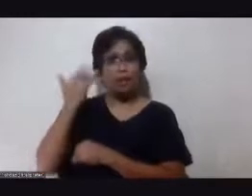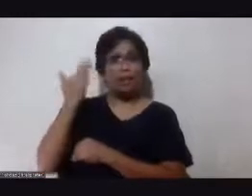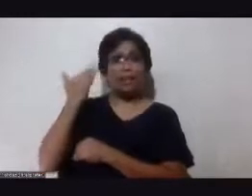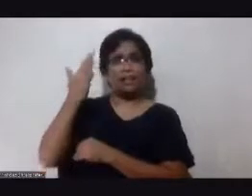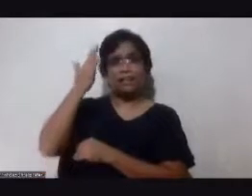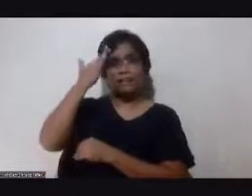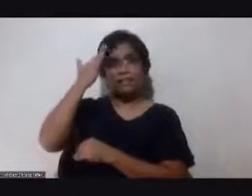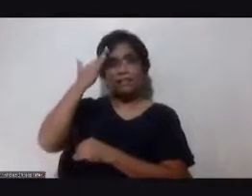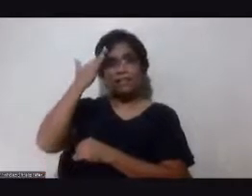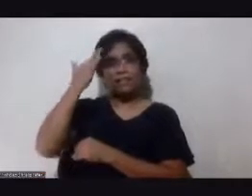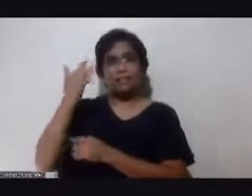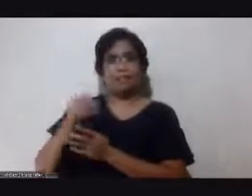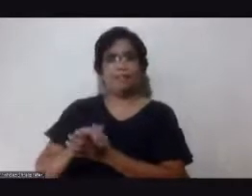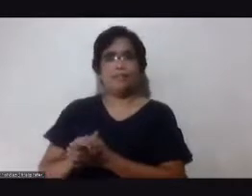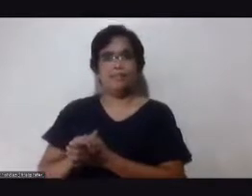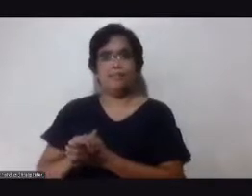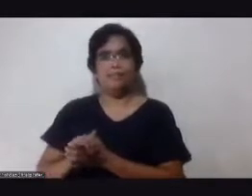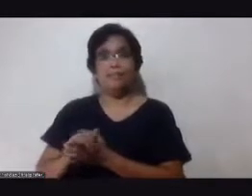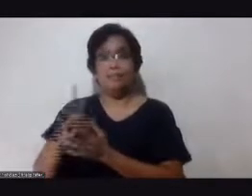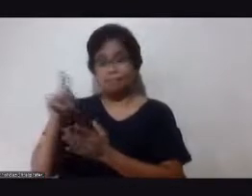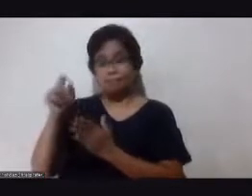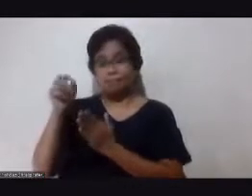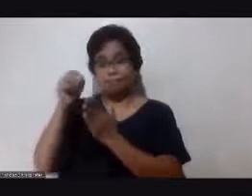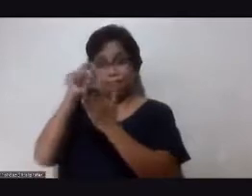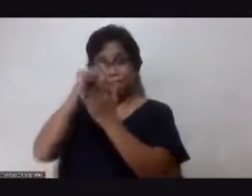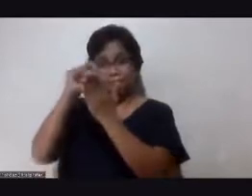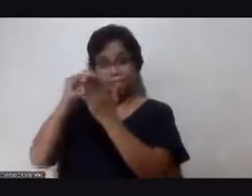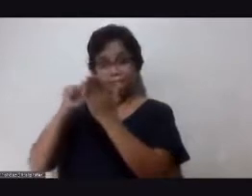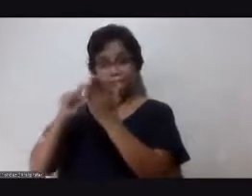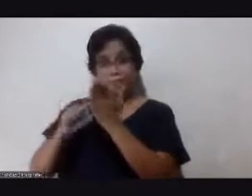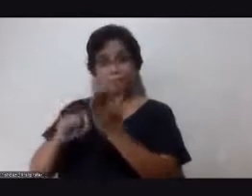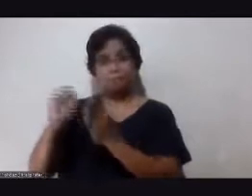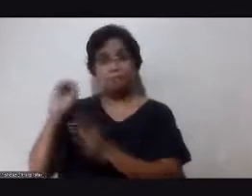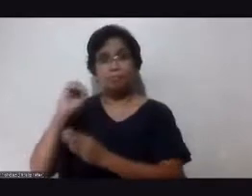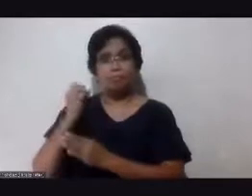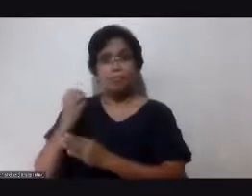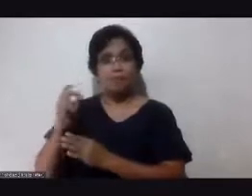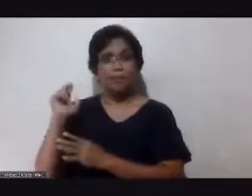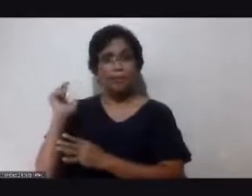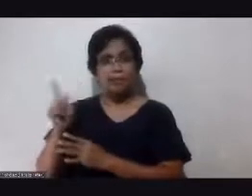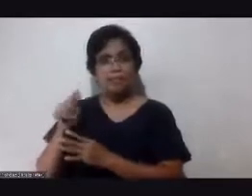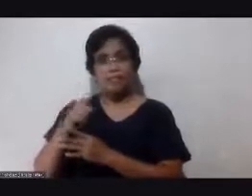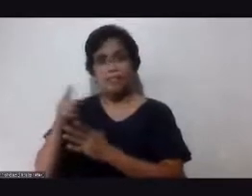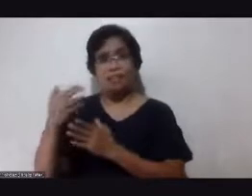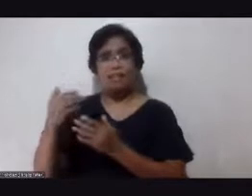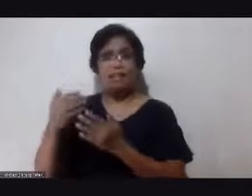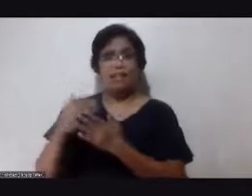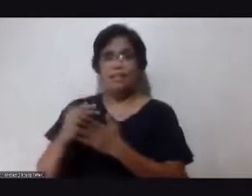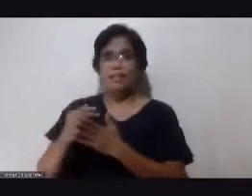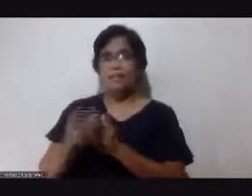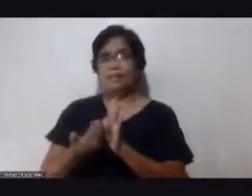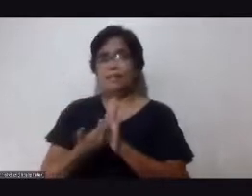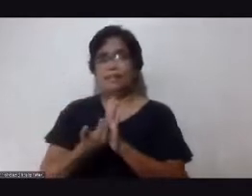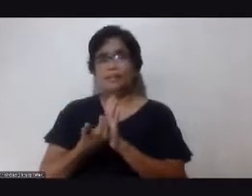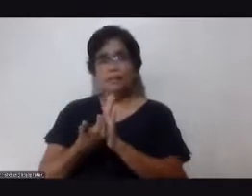kasi sinulat yan maraming literature na na nagpapatunay na may good oil ang avocado at hindi